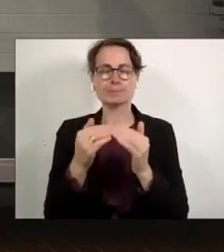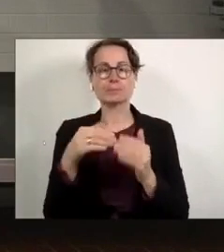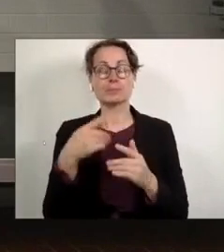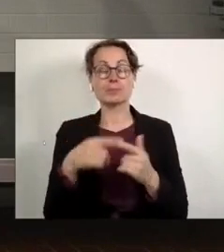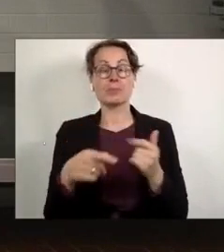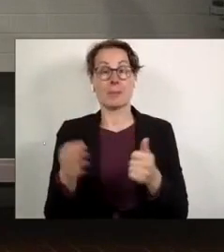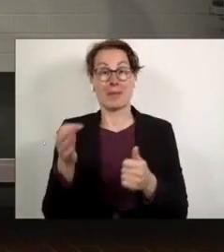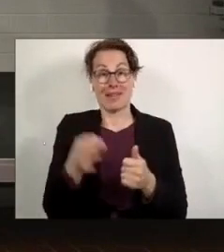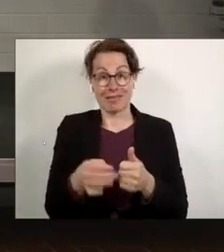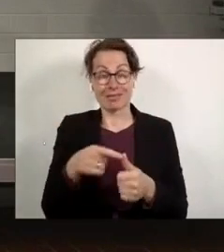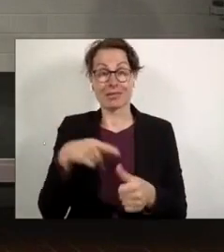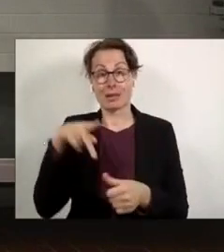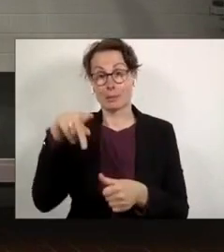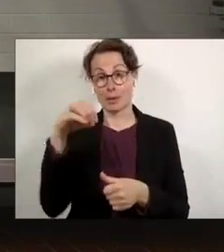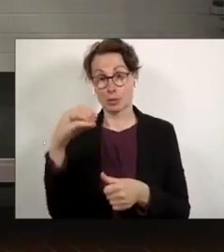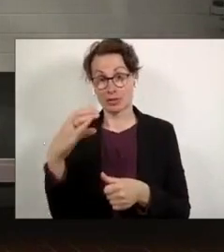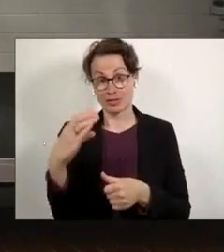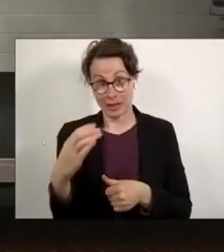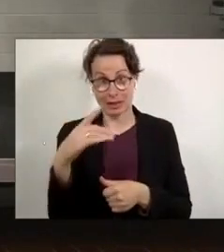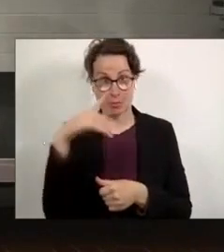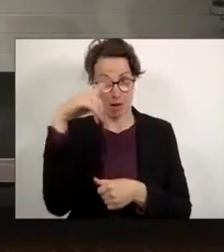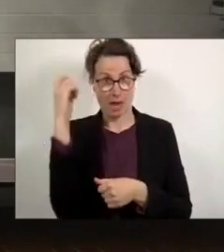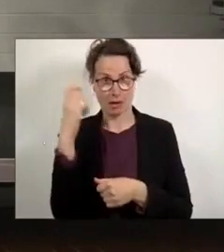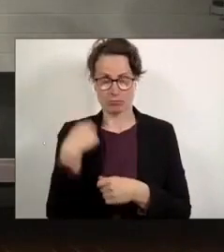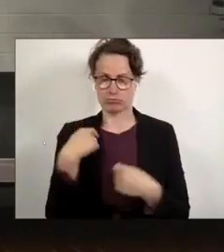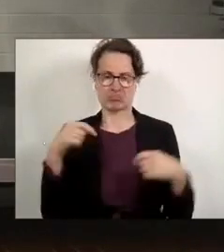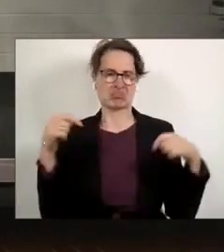Blacks haben keinen Platz in der Geschichte der deutschen Wiedervereinigung.